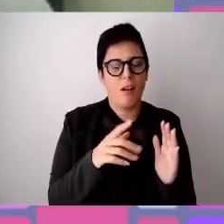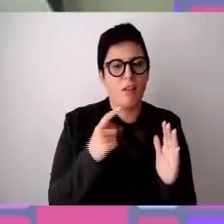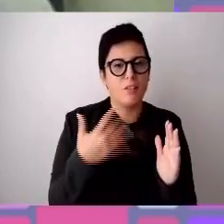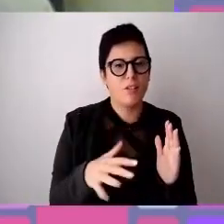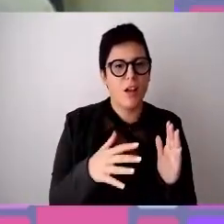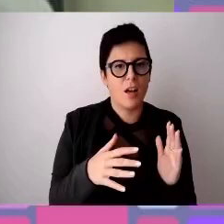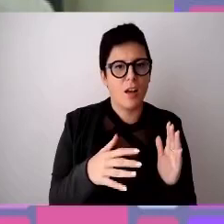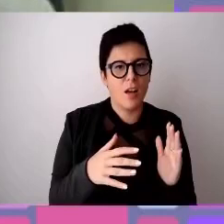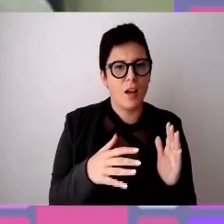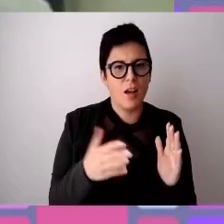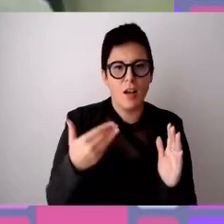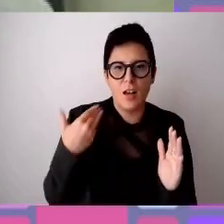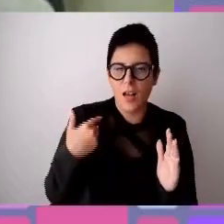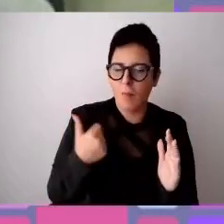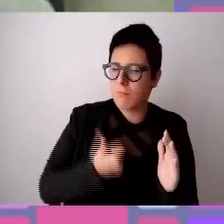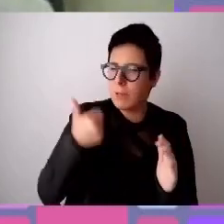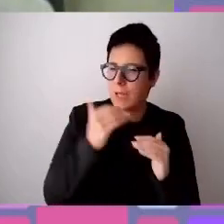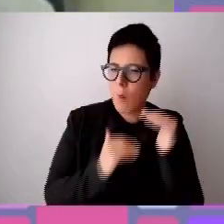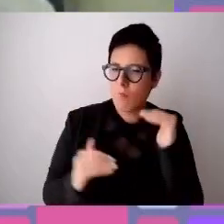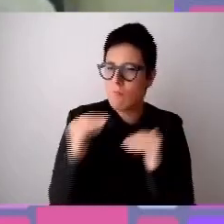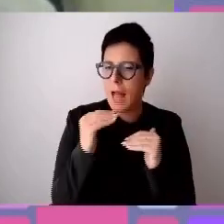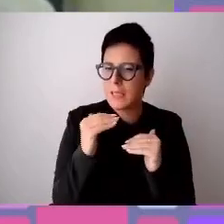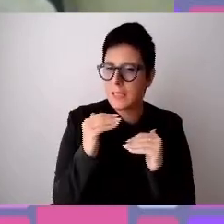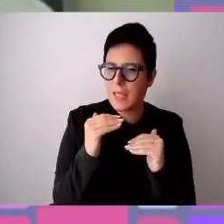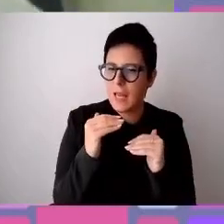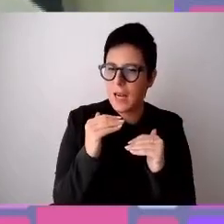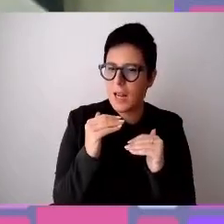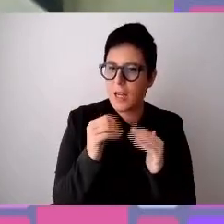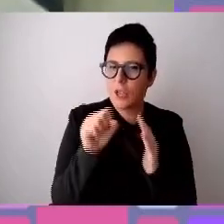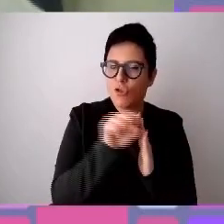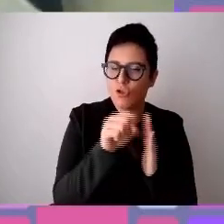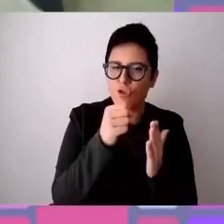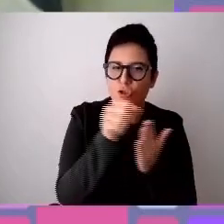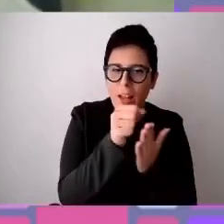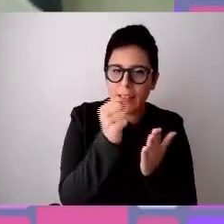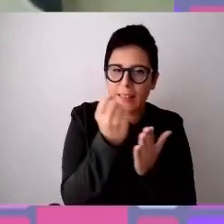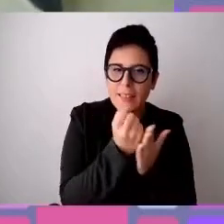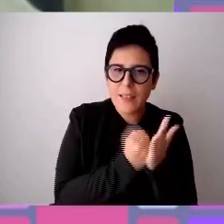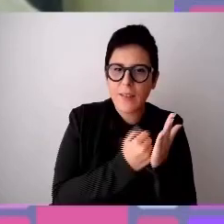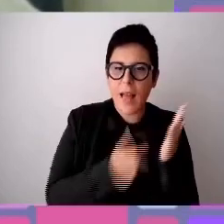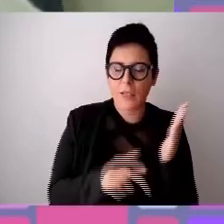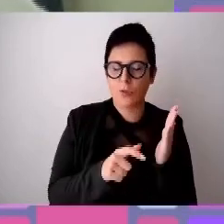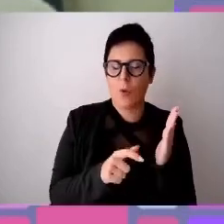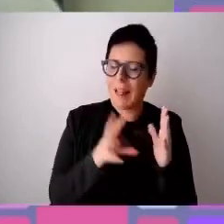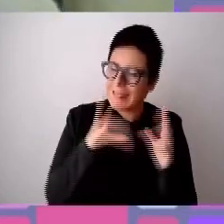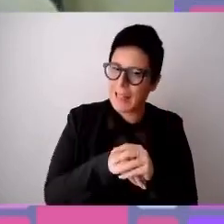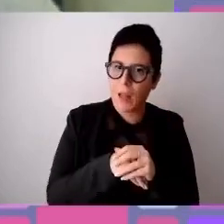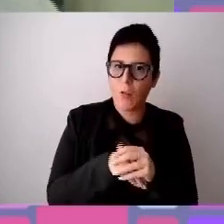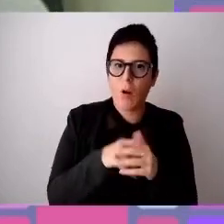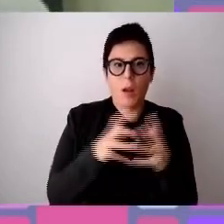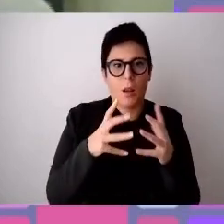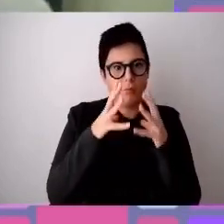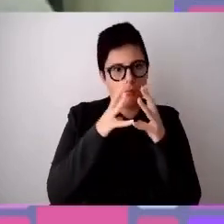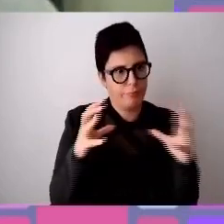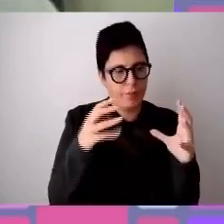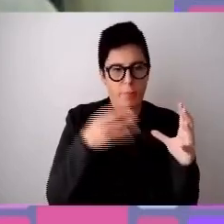master di certificazione interno in una grande organizzazione in Italia. Allora,